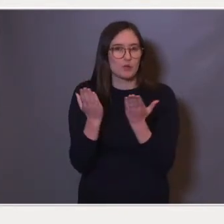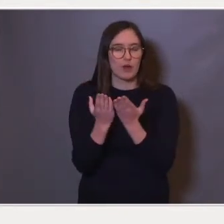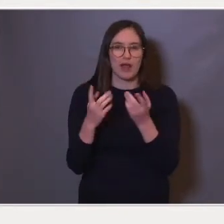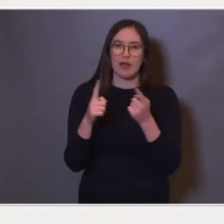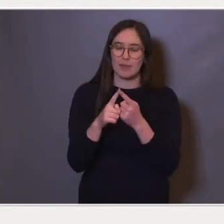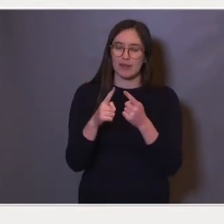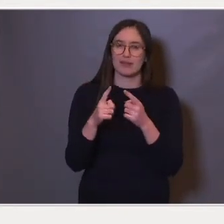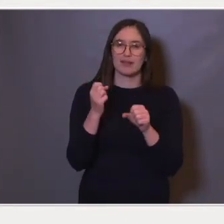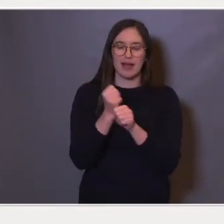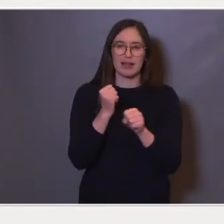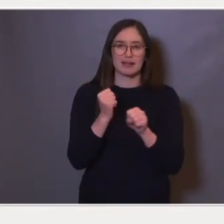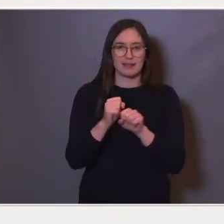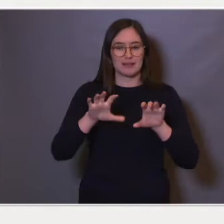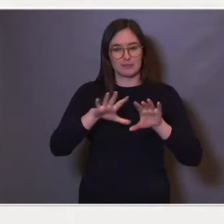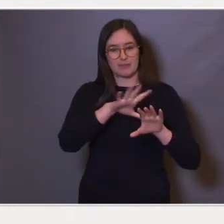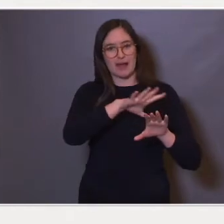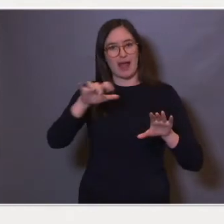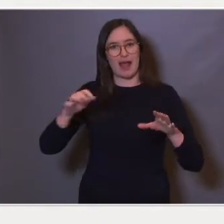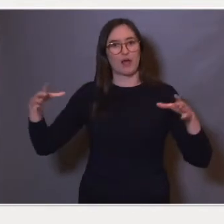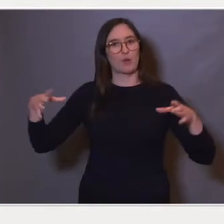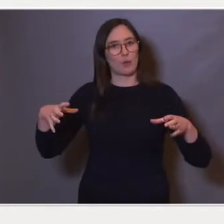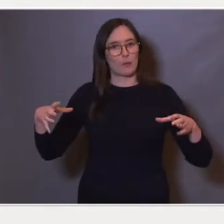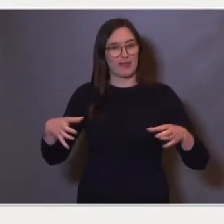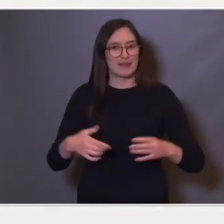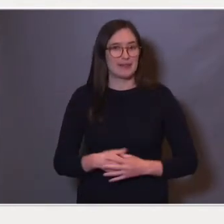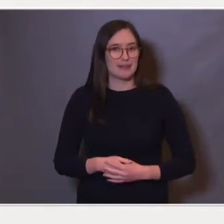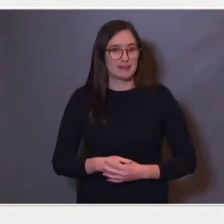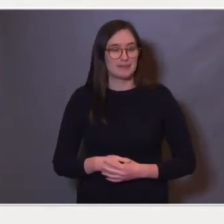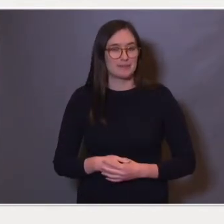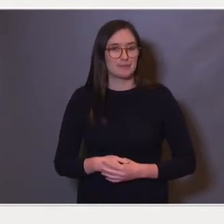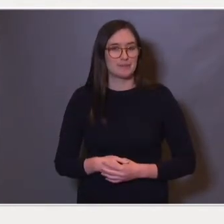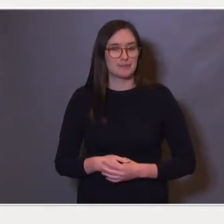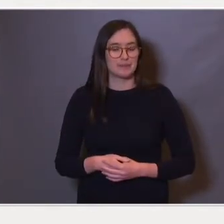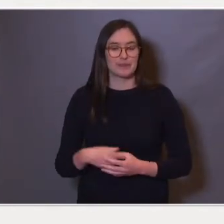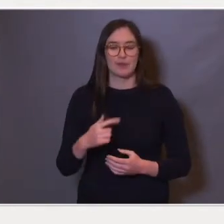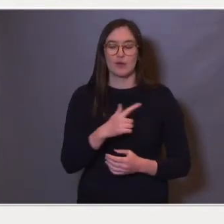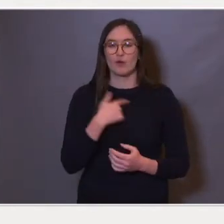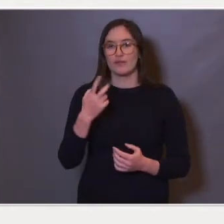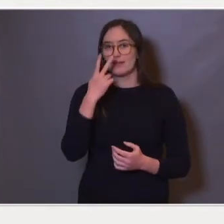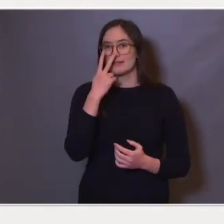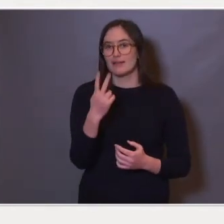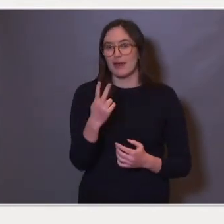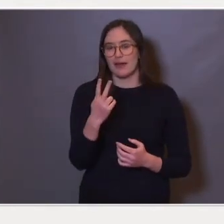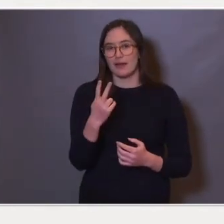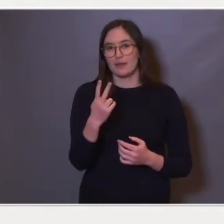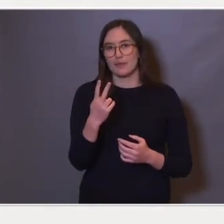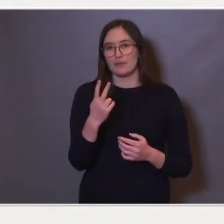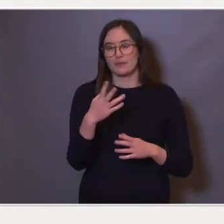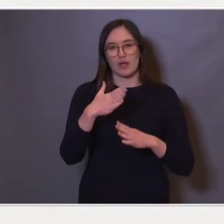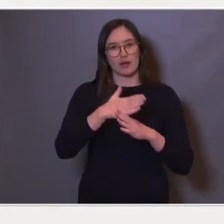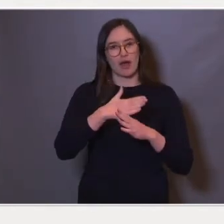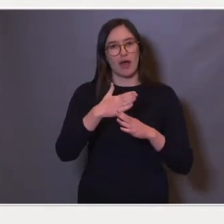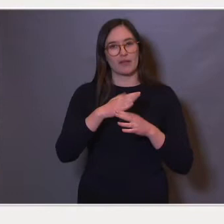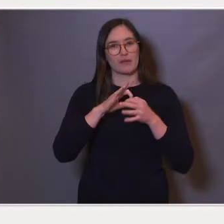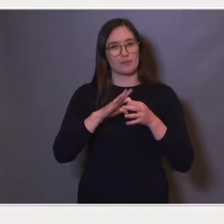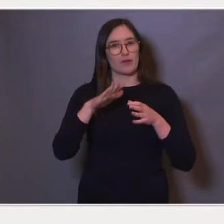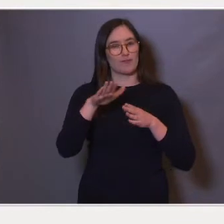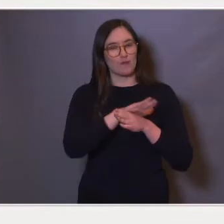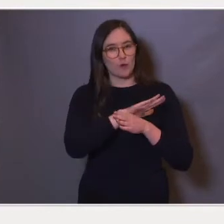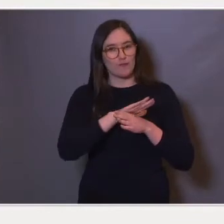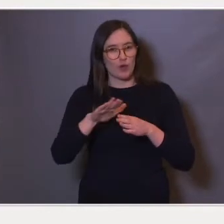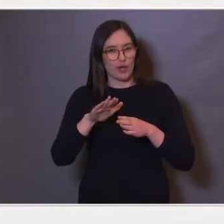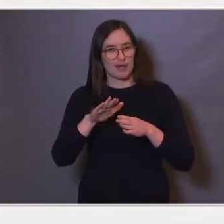handler om hele gruppen. Hvis vi så ser på fullføringsgrad i...